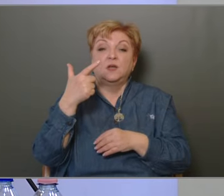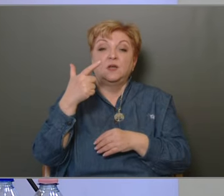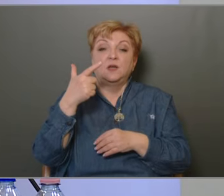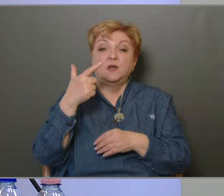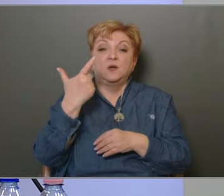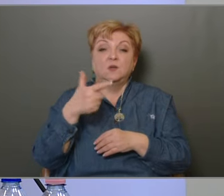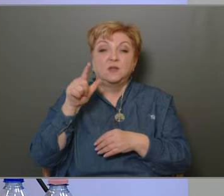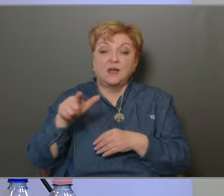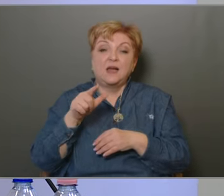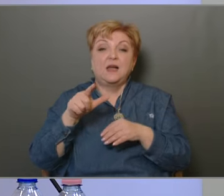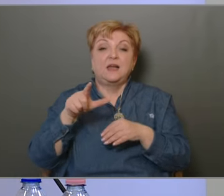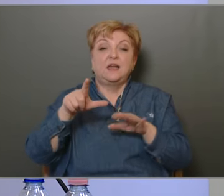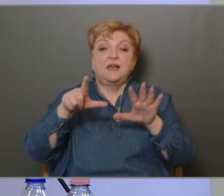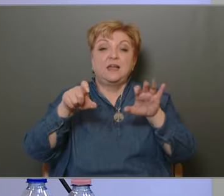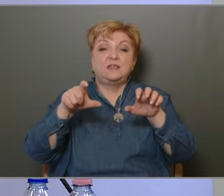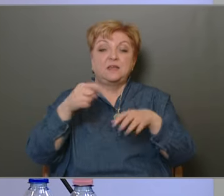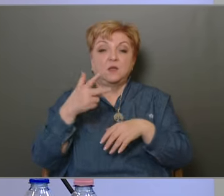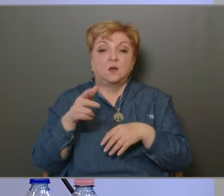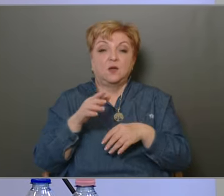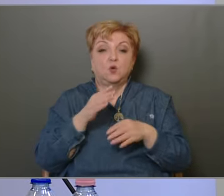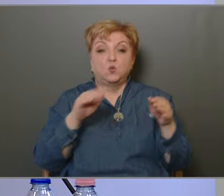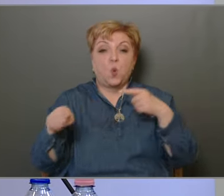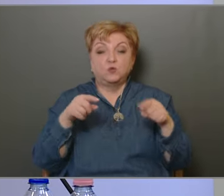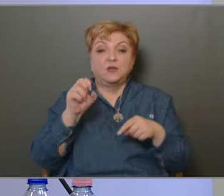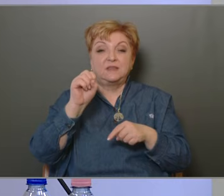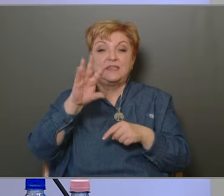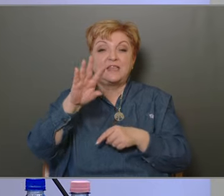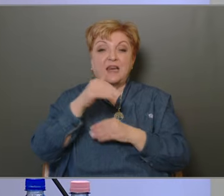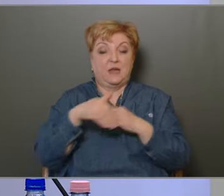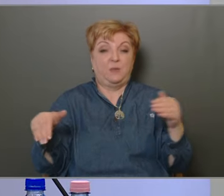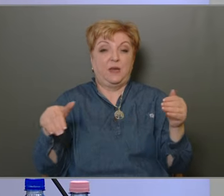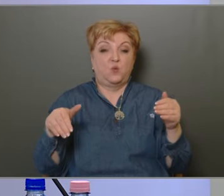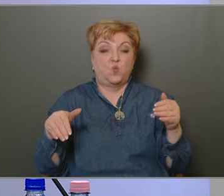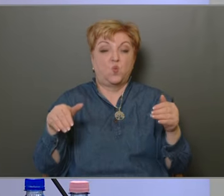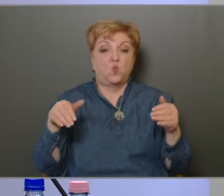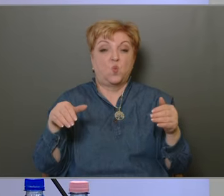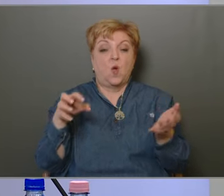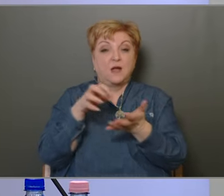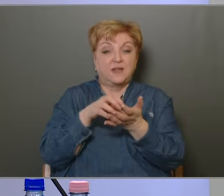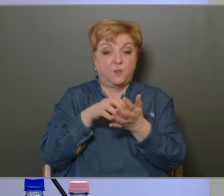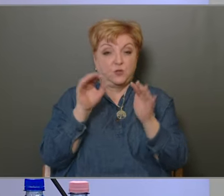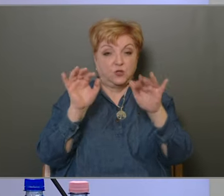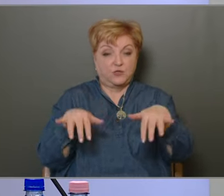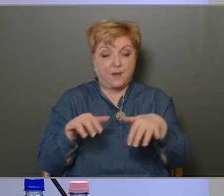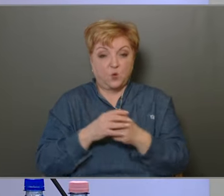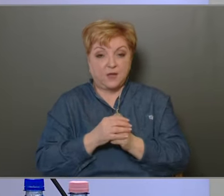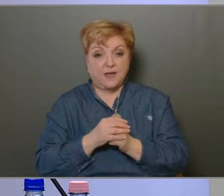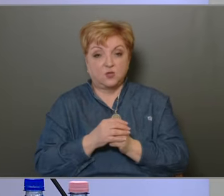millió forintot tettek ki. A különbség 14 millió forint. A települési támogatások